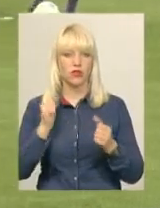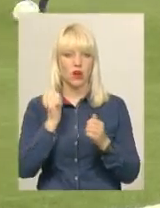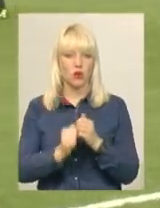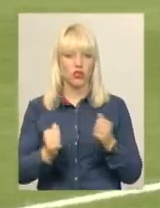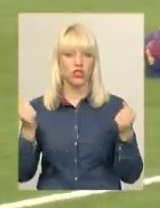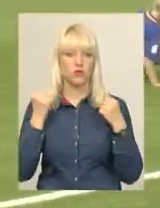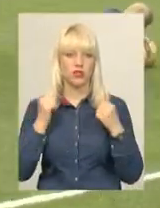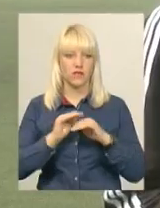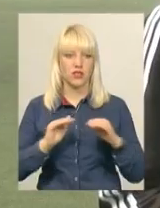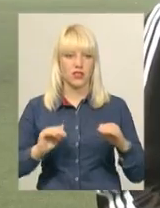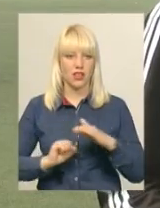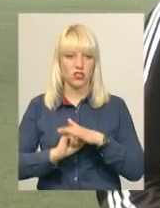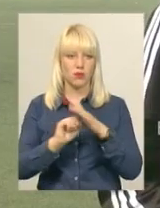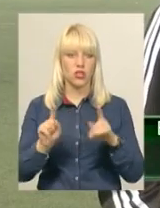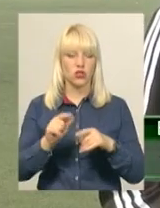спортивній базі.